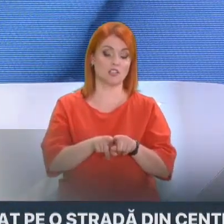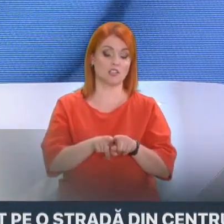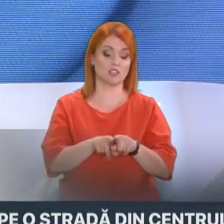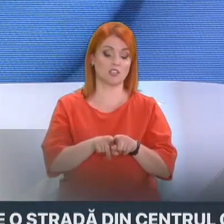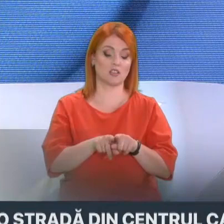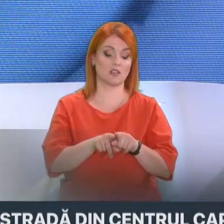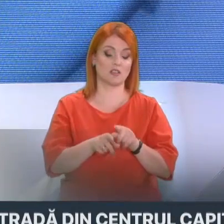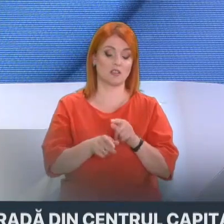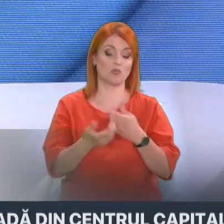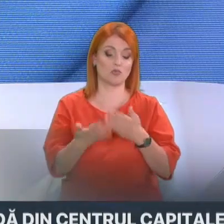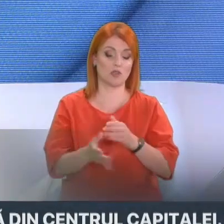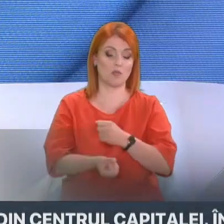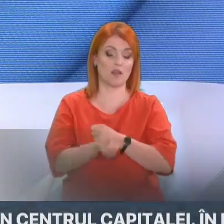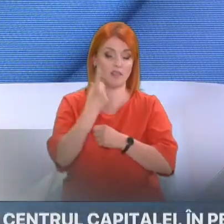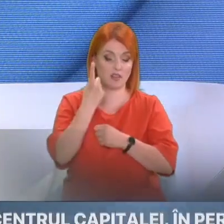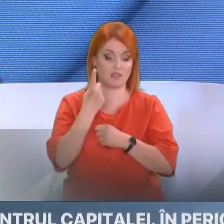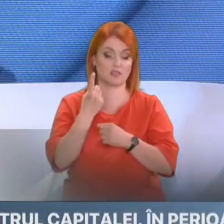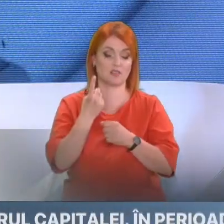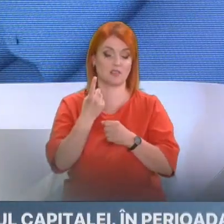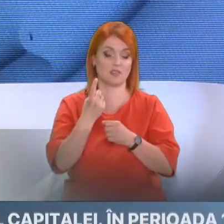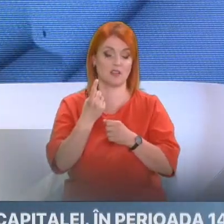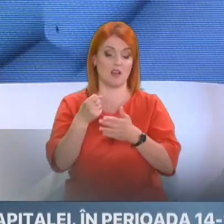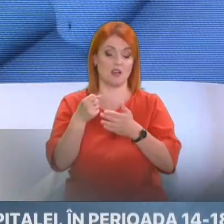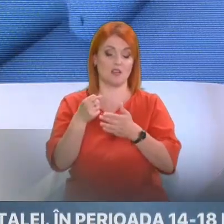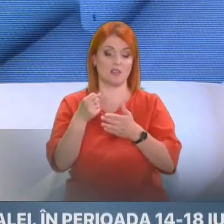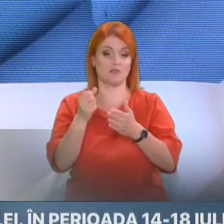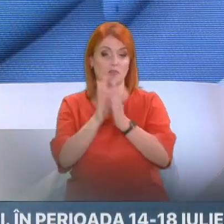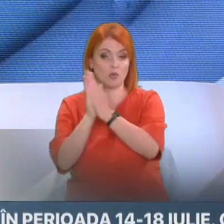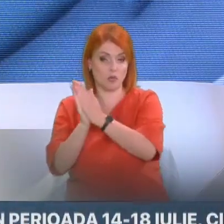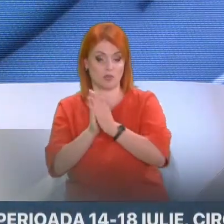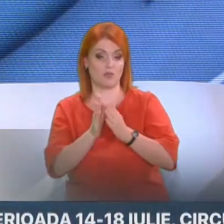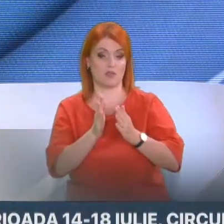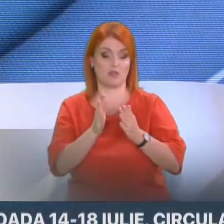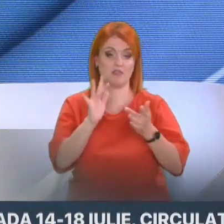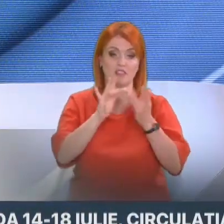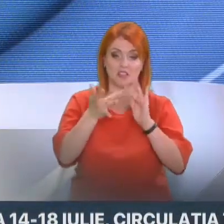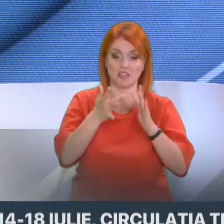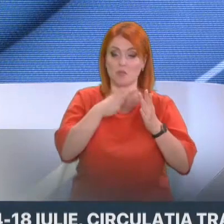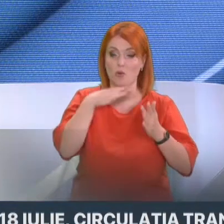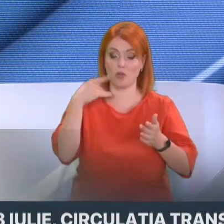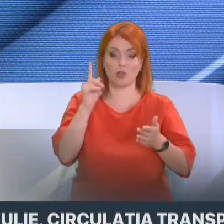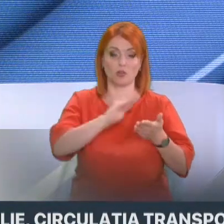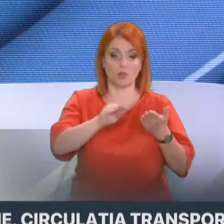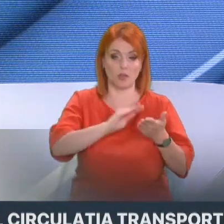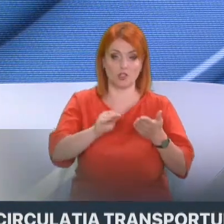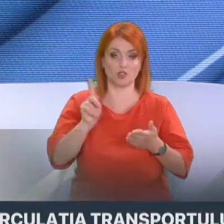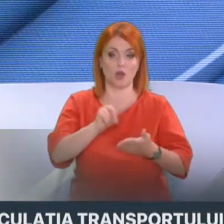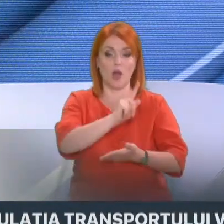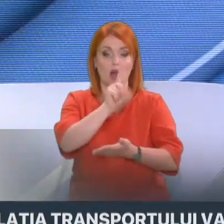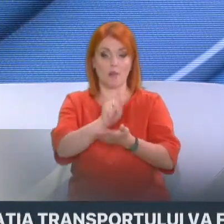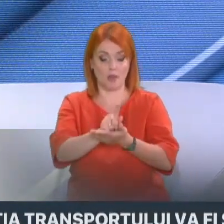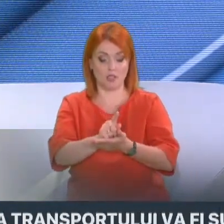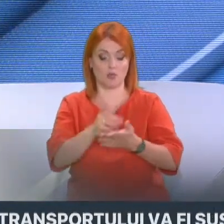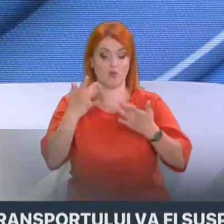șefului poliției de frontiere. Apropo, același lucru a sunat în spațiu